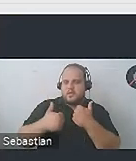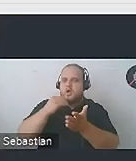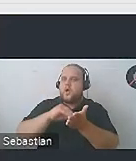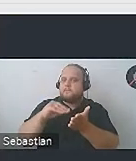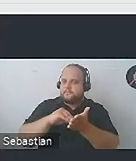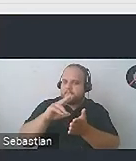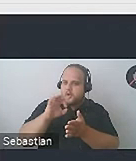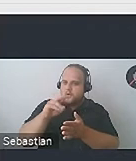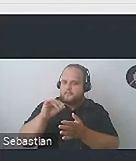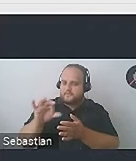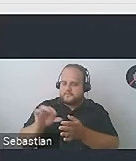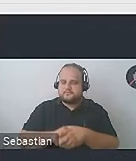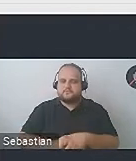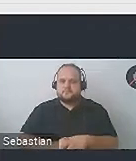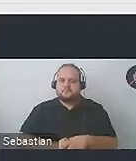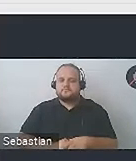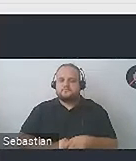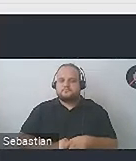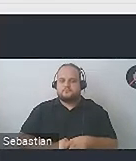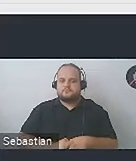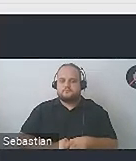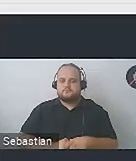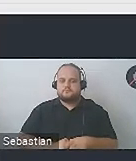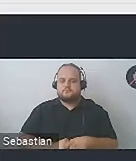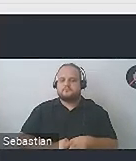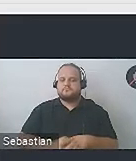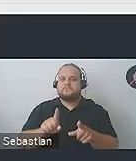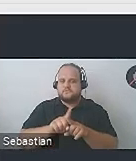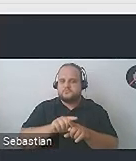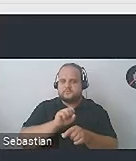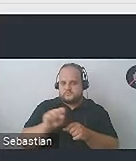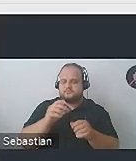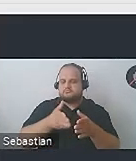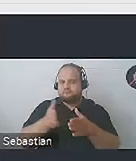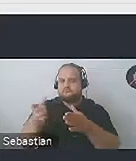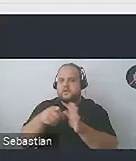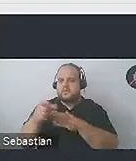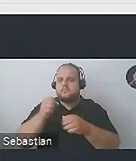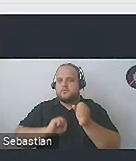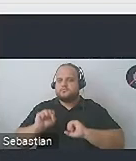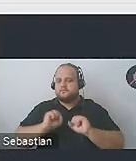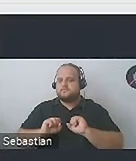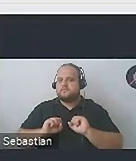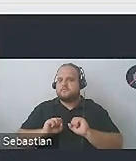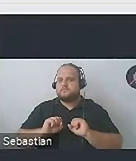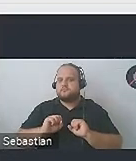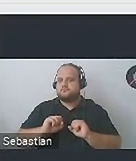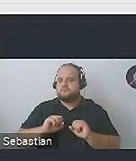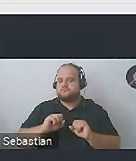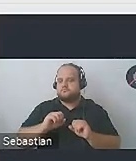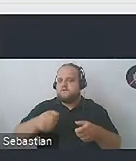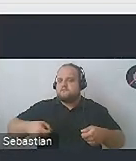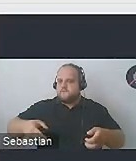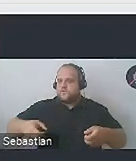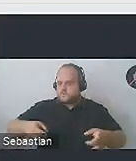i tak dalej. Są też kryteria skierowane do osób z niepełnosprawnością fizyczną, ruchową